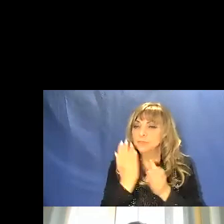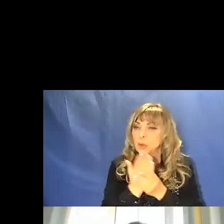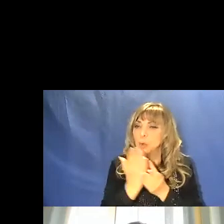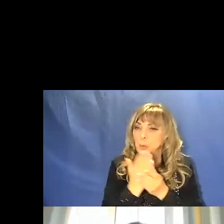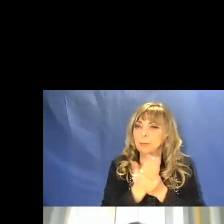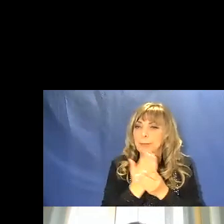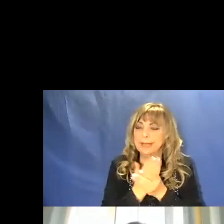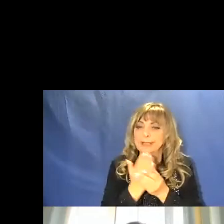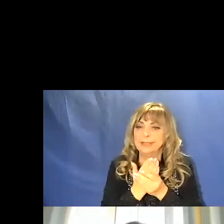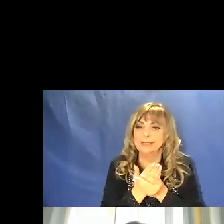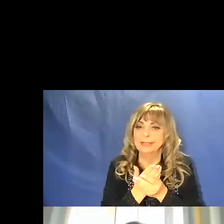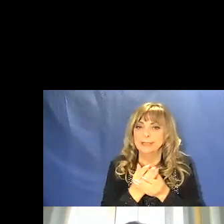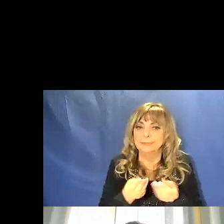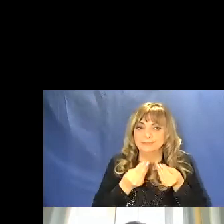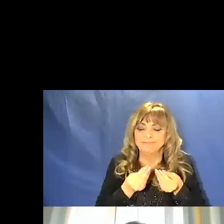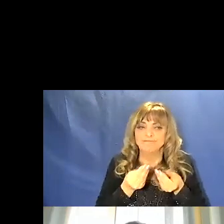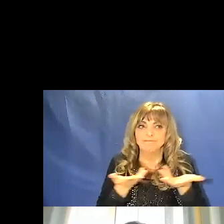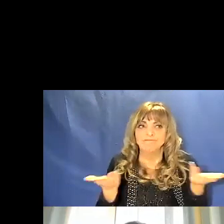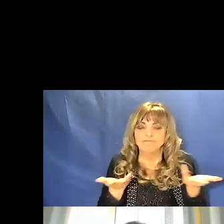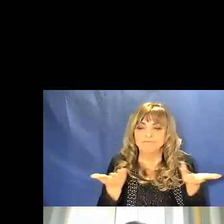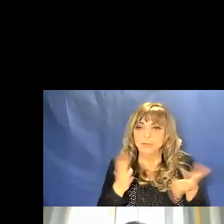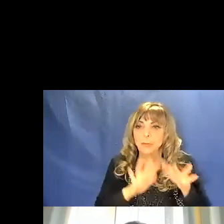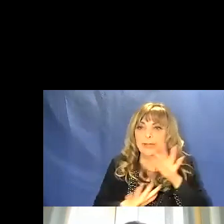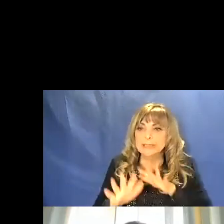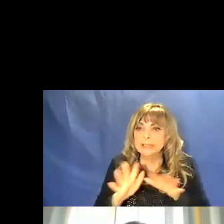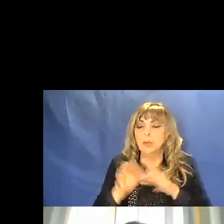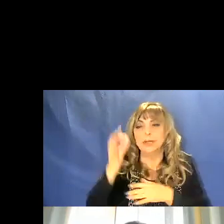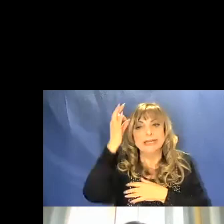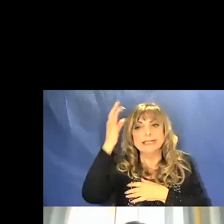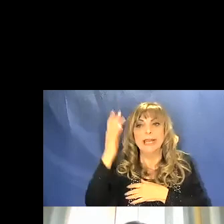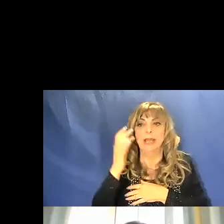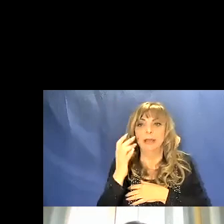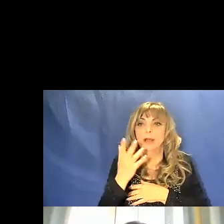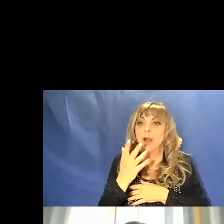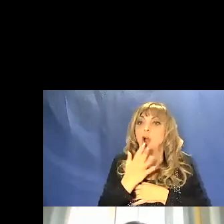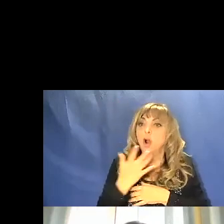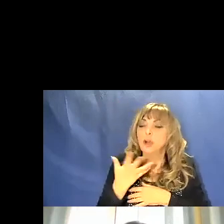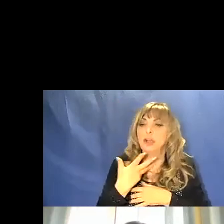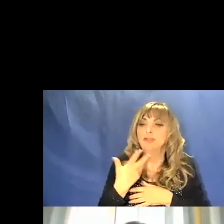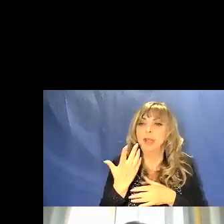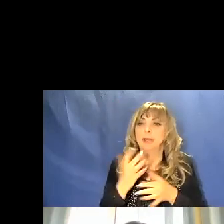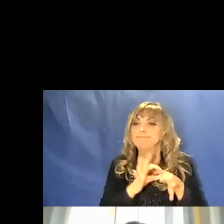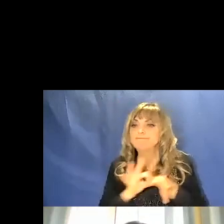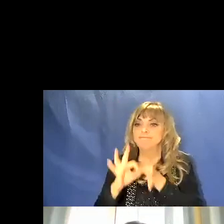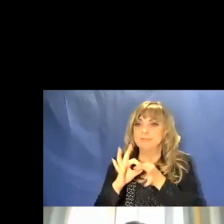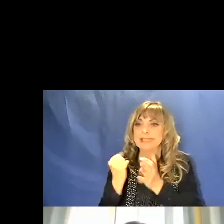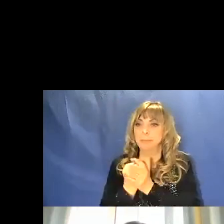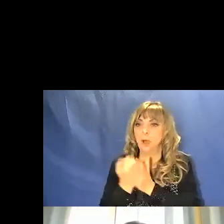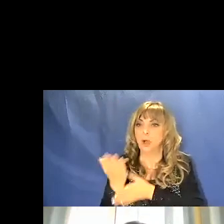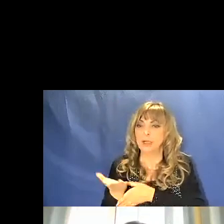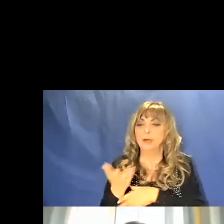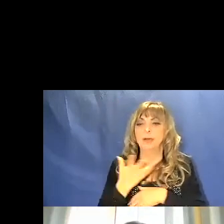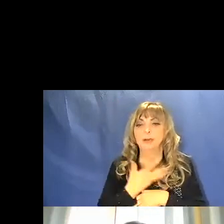che ci possono spiegare se i colori avevano un significato simbolico abbiamo delle